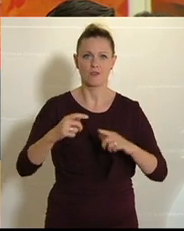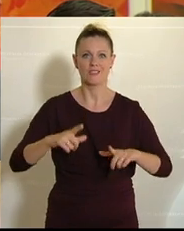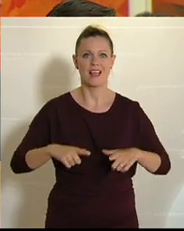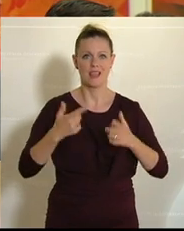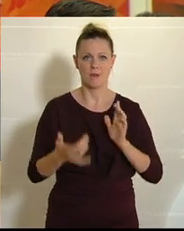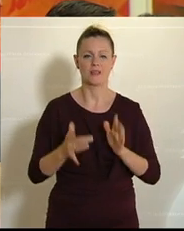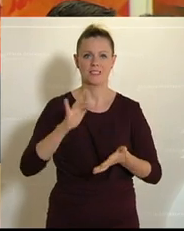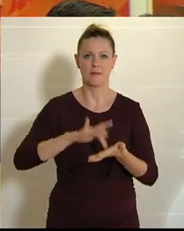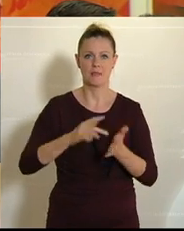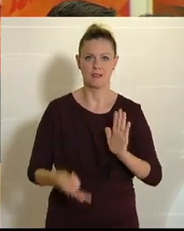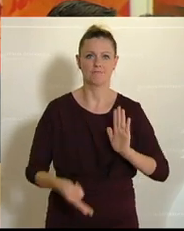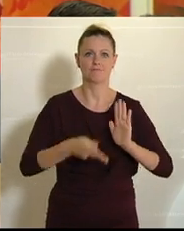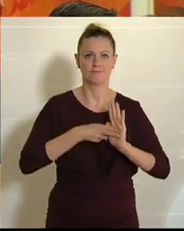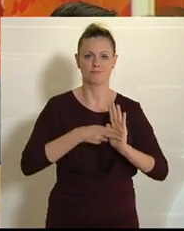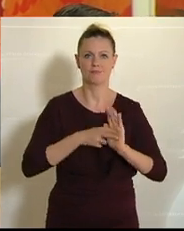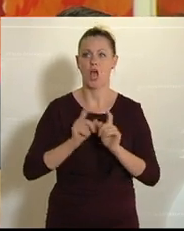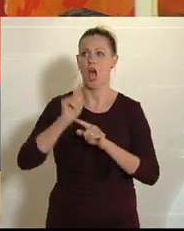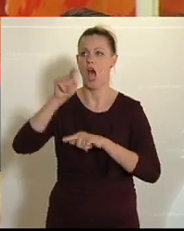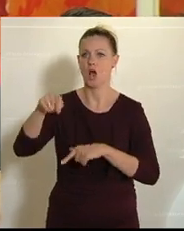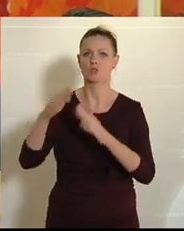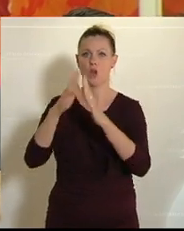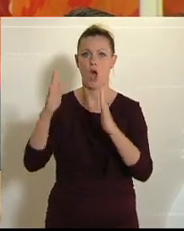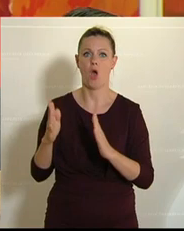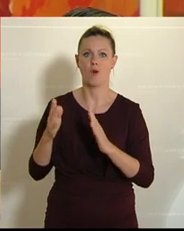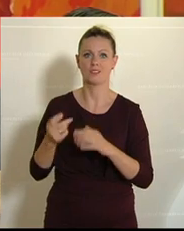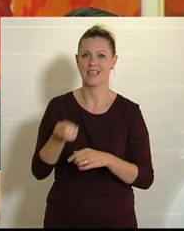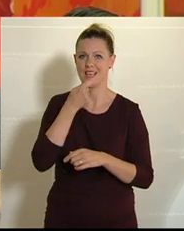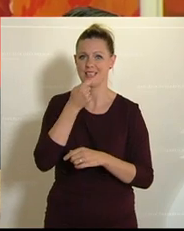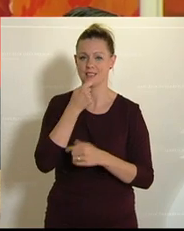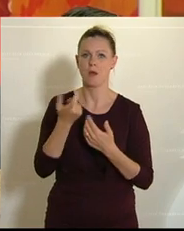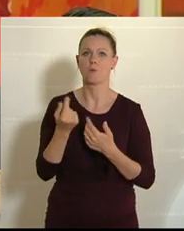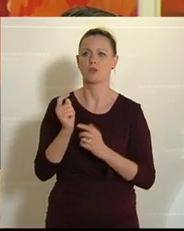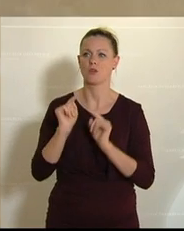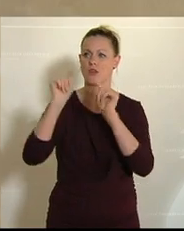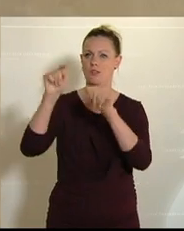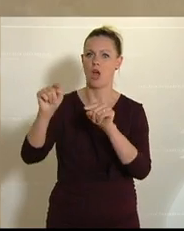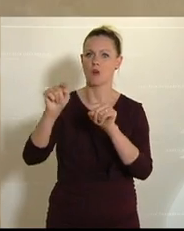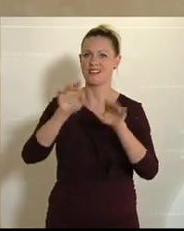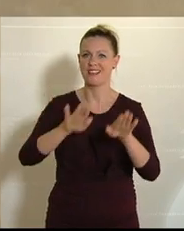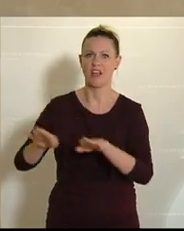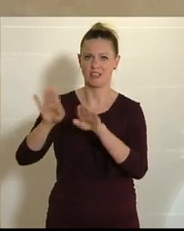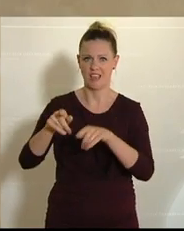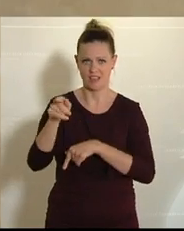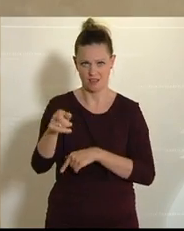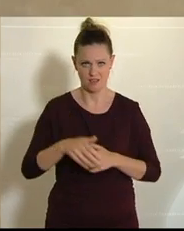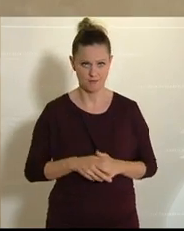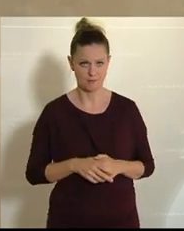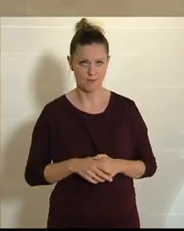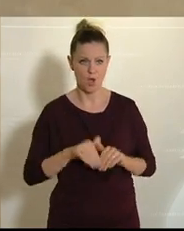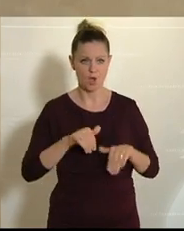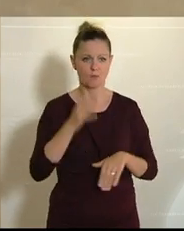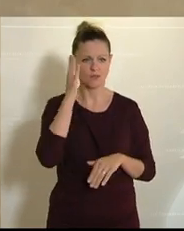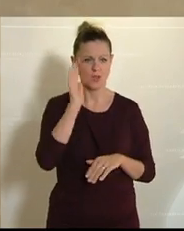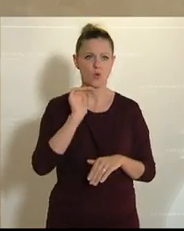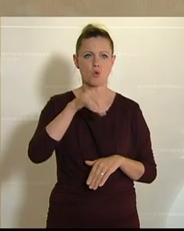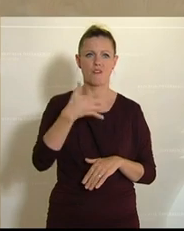sprich auch im öffentlichen Kantinen. Man muss dazu wissen, dass über 50